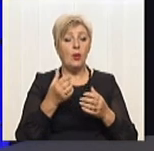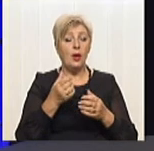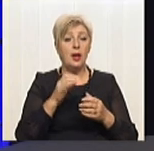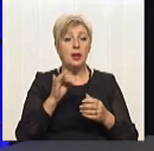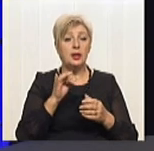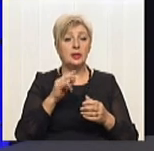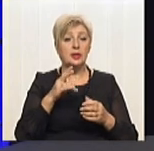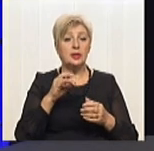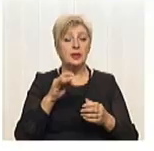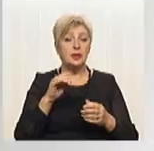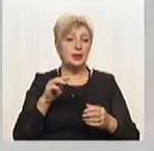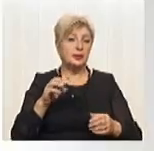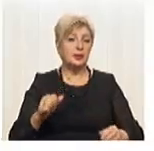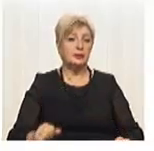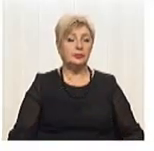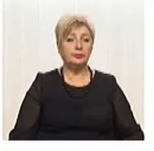інгредієнт.